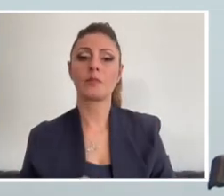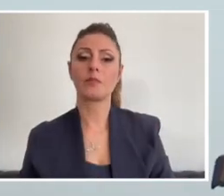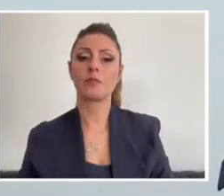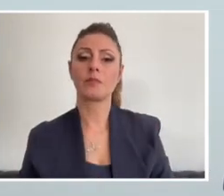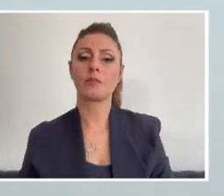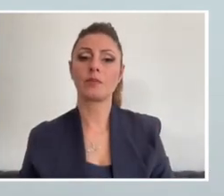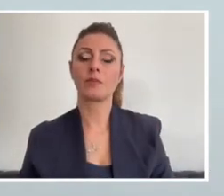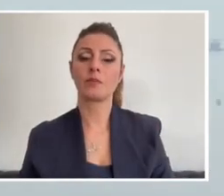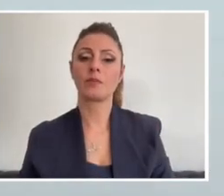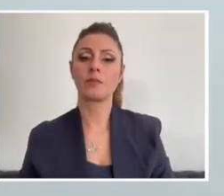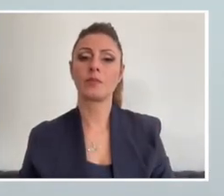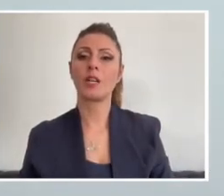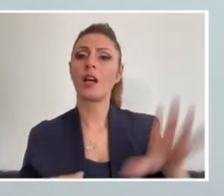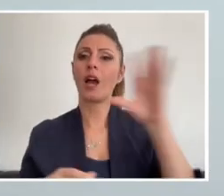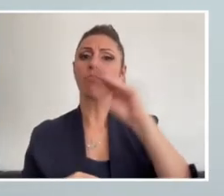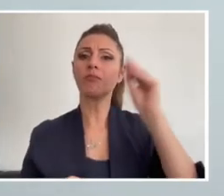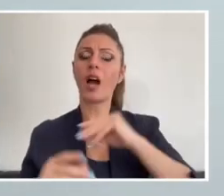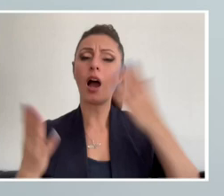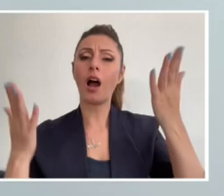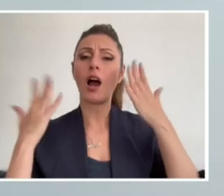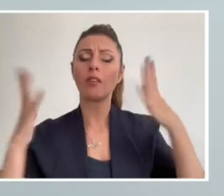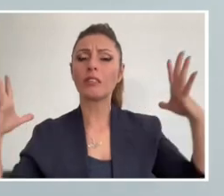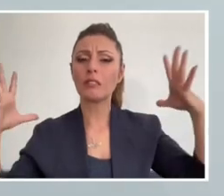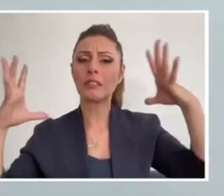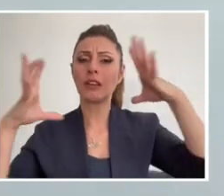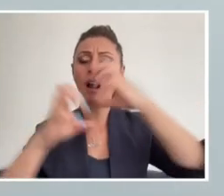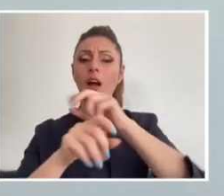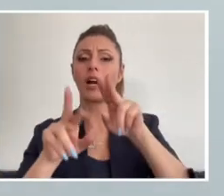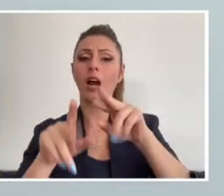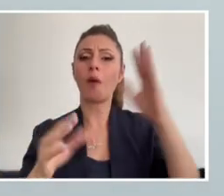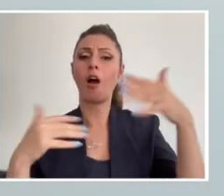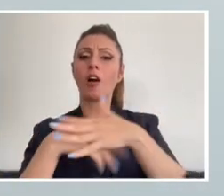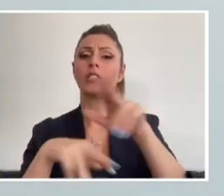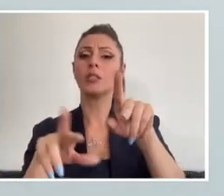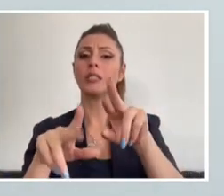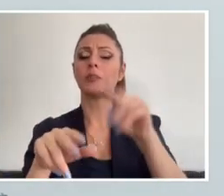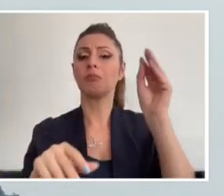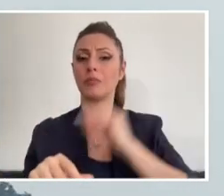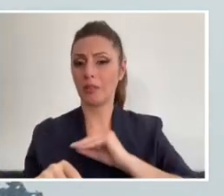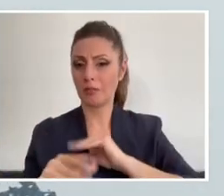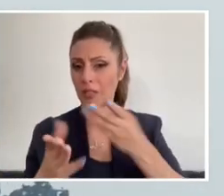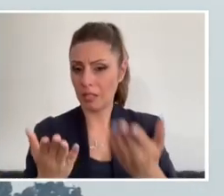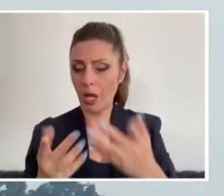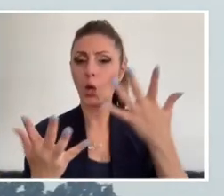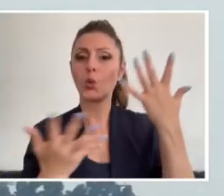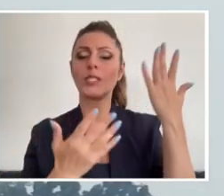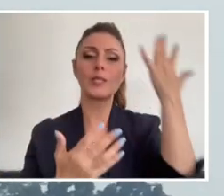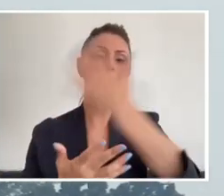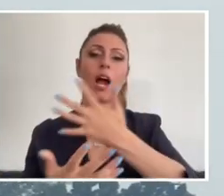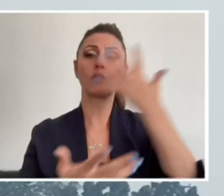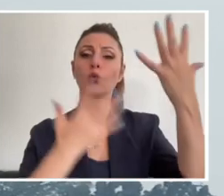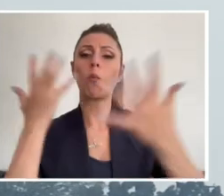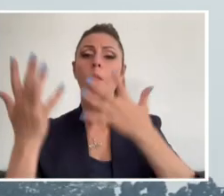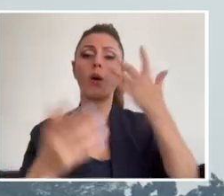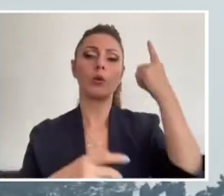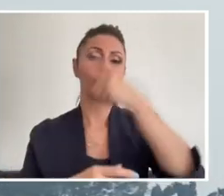oldu zannettik. Öylesine hava karardı. Yoğun dumandan, siyah dumandan dolayı. Ama rüzgarla